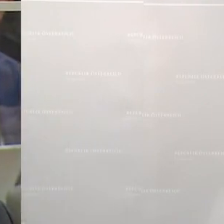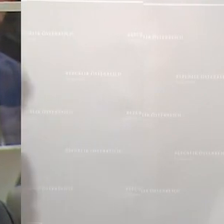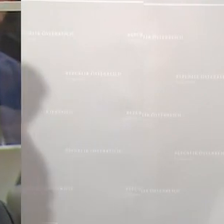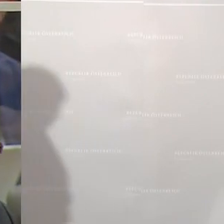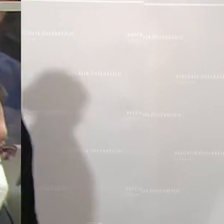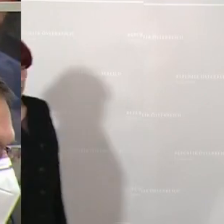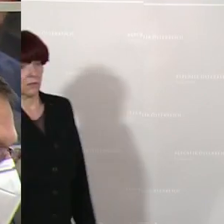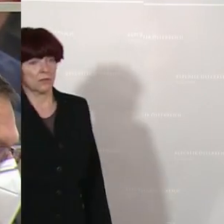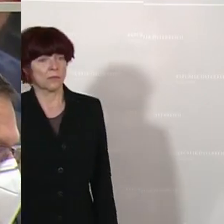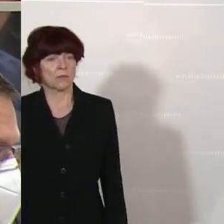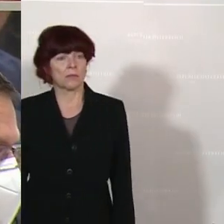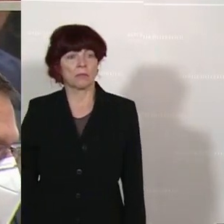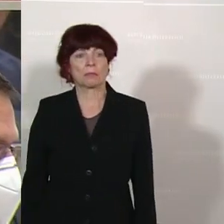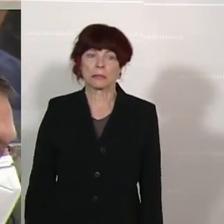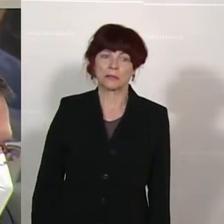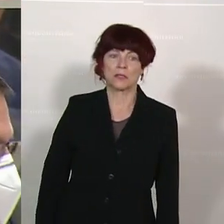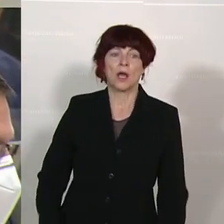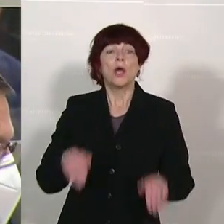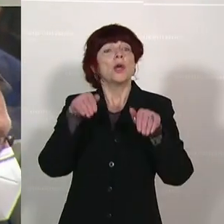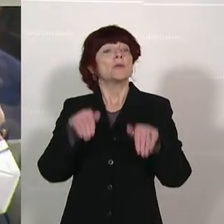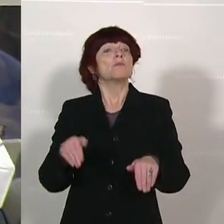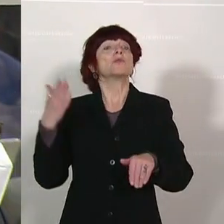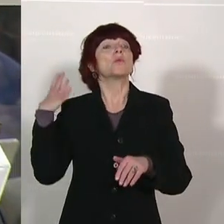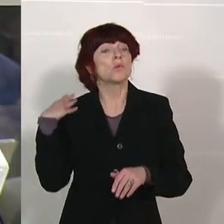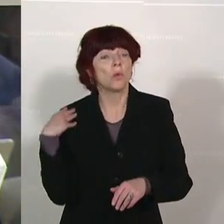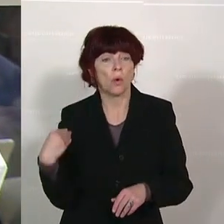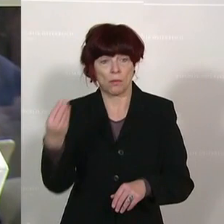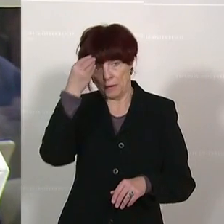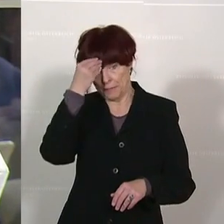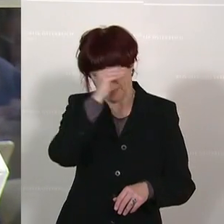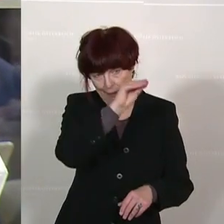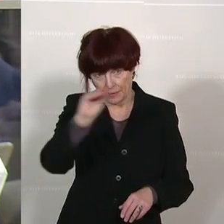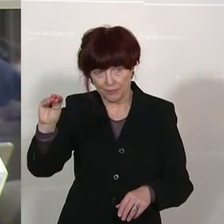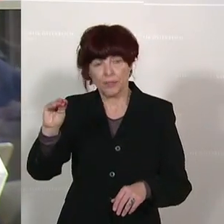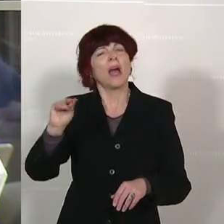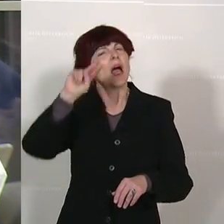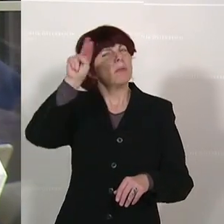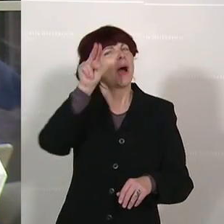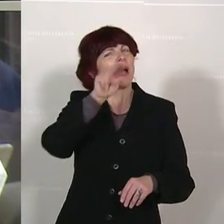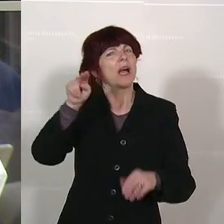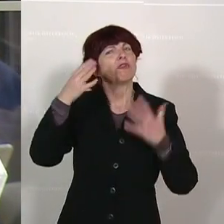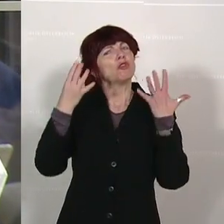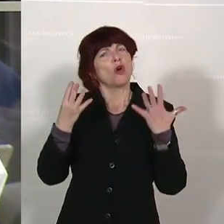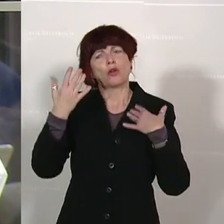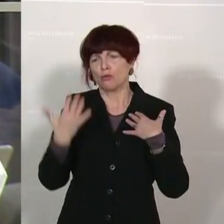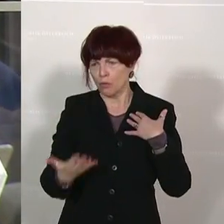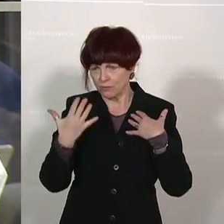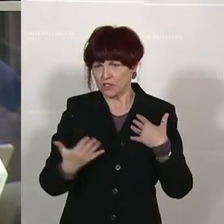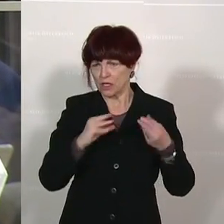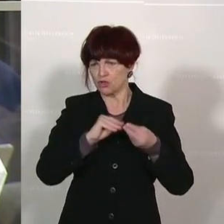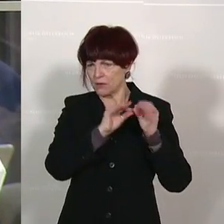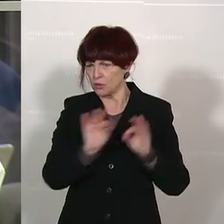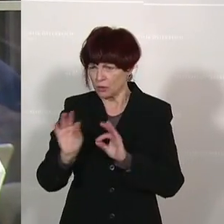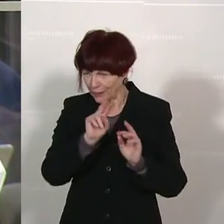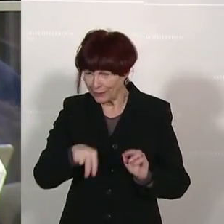Herr Präsident, ich muss mich jetzt noch einmal zu Wort melden, weil, soweit ich den Paragraf 59 in der Geschäftsordnung richtig lese, steht unter